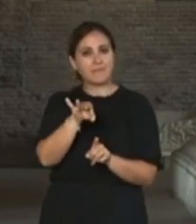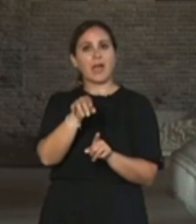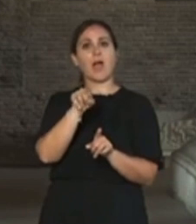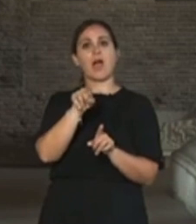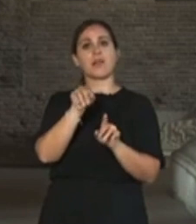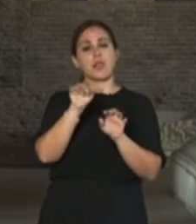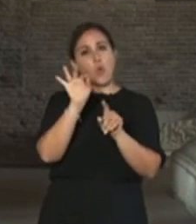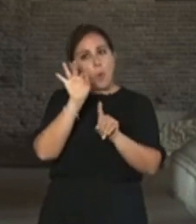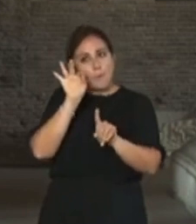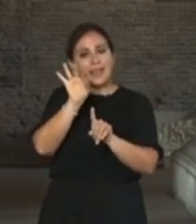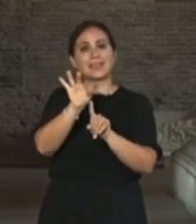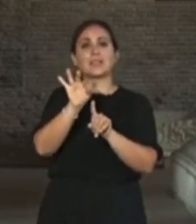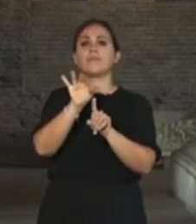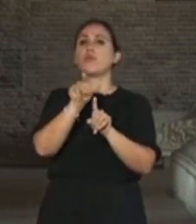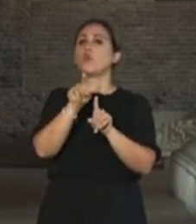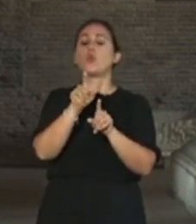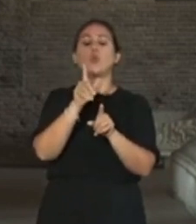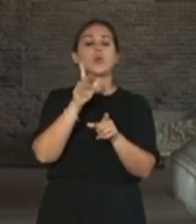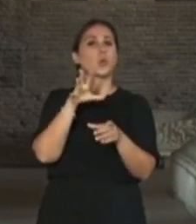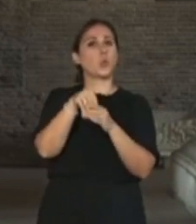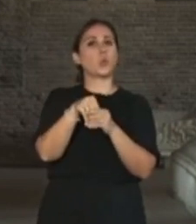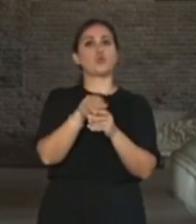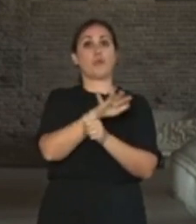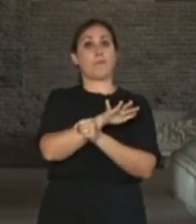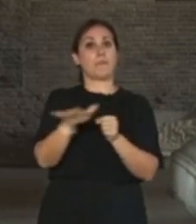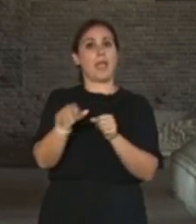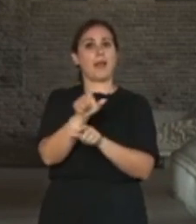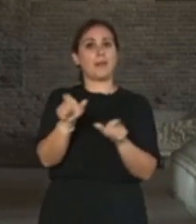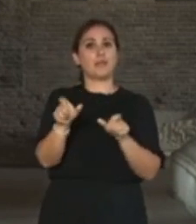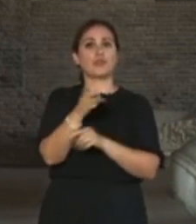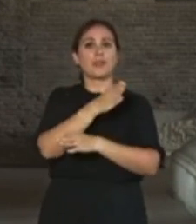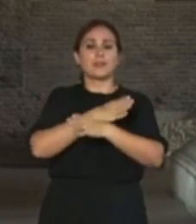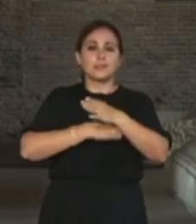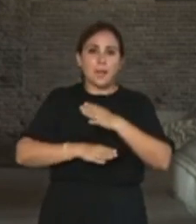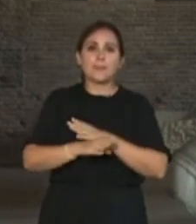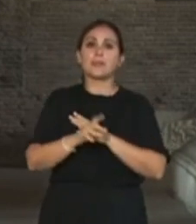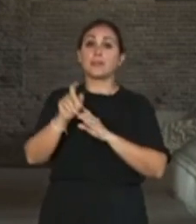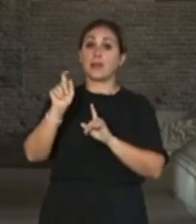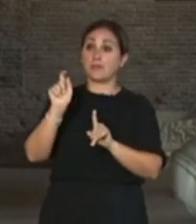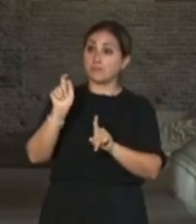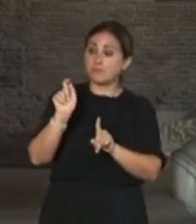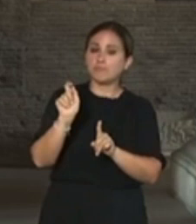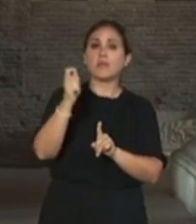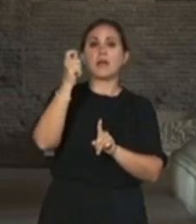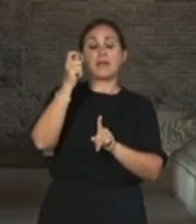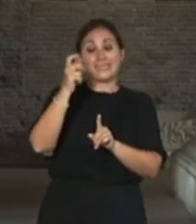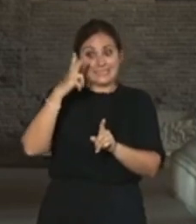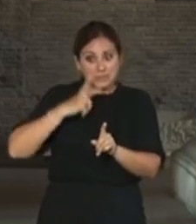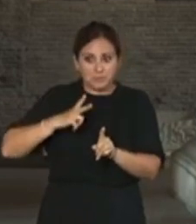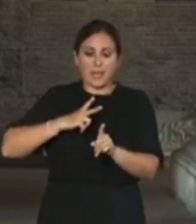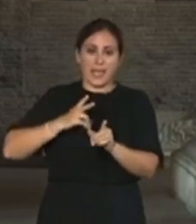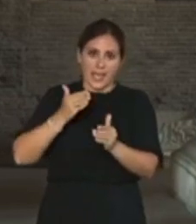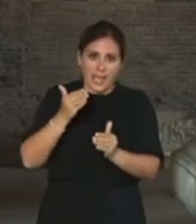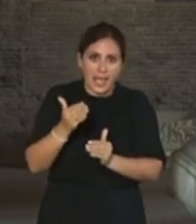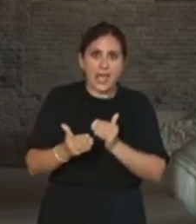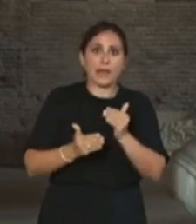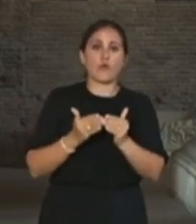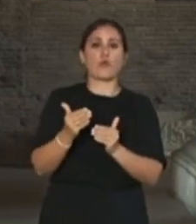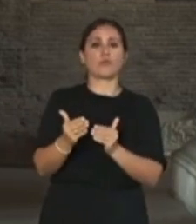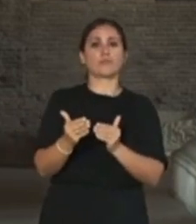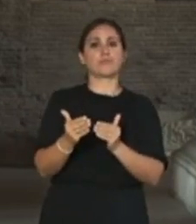disabilità e tutto quello che è stato detto spero che non